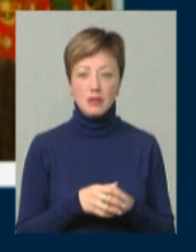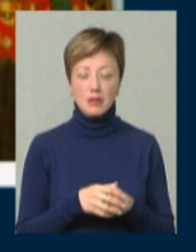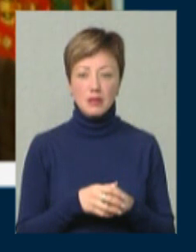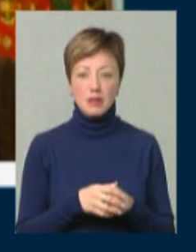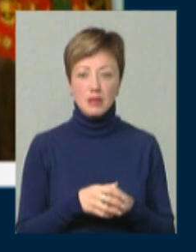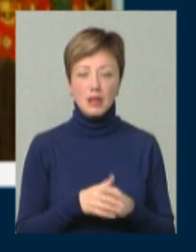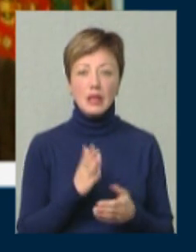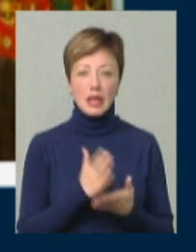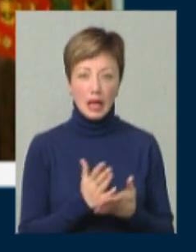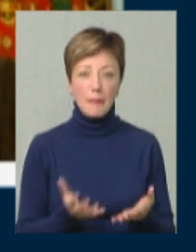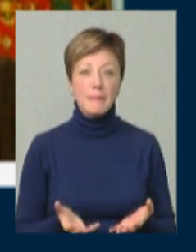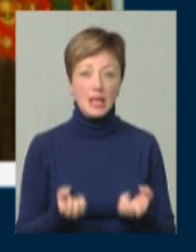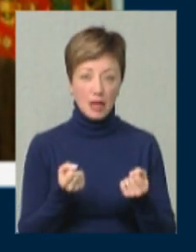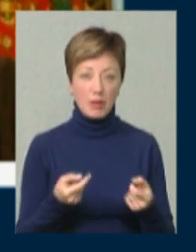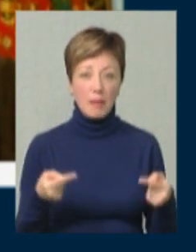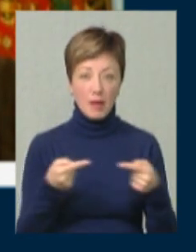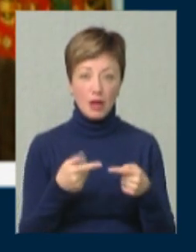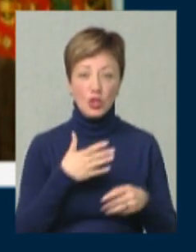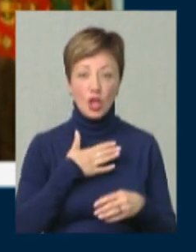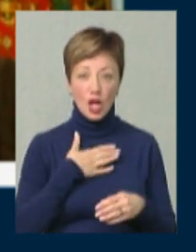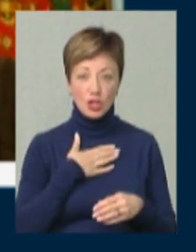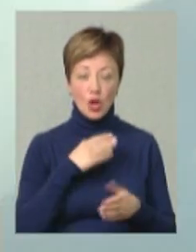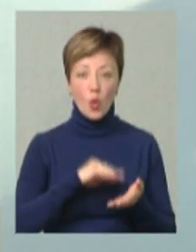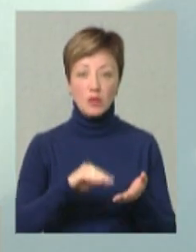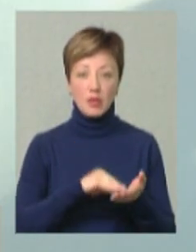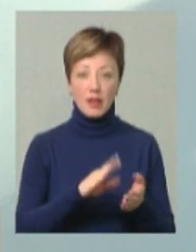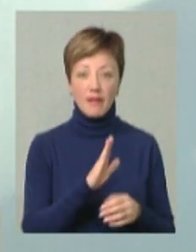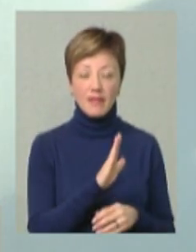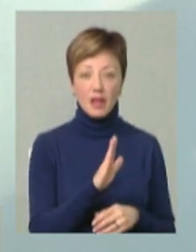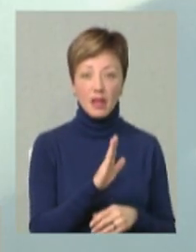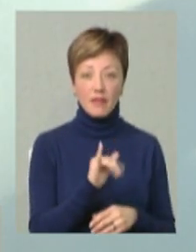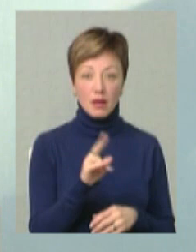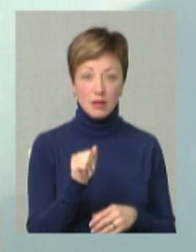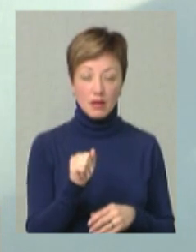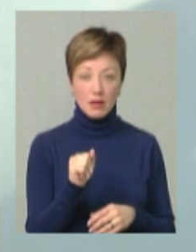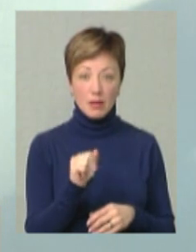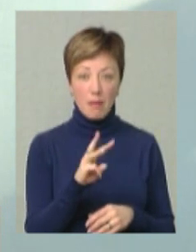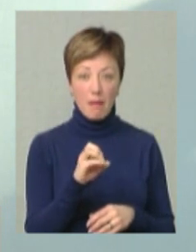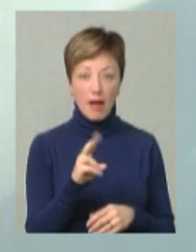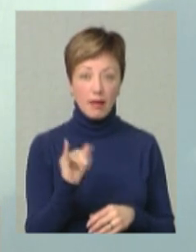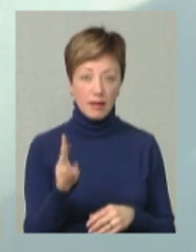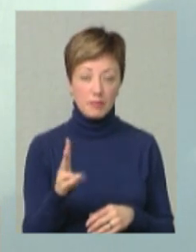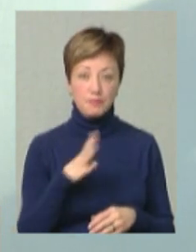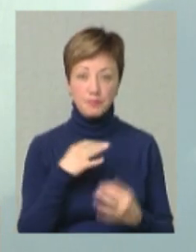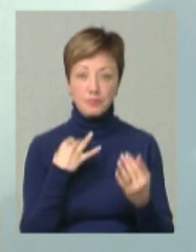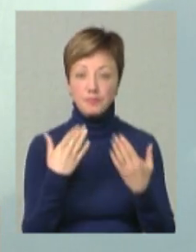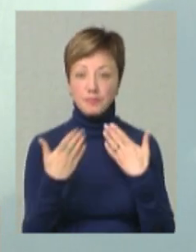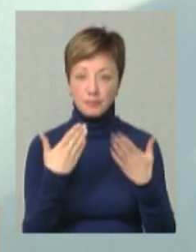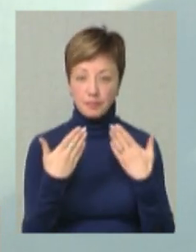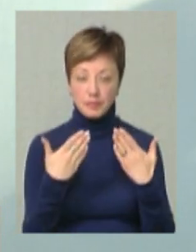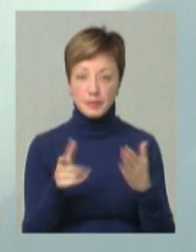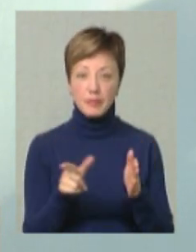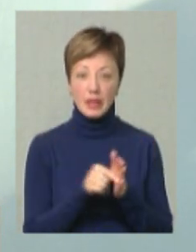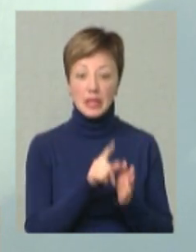підтримка певна. Наша кореспондентка Вікторія Мельник поспілкувалася